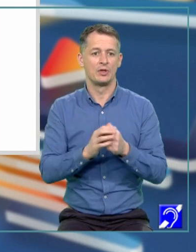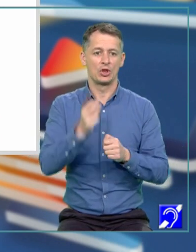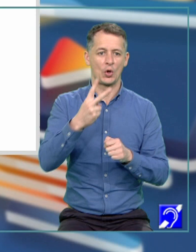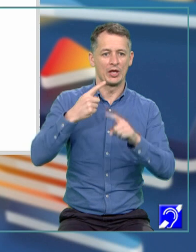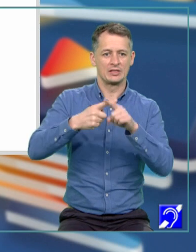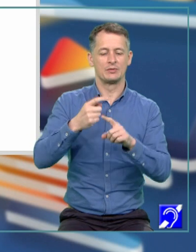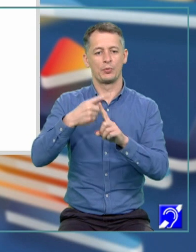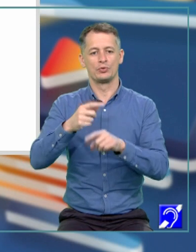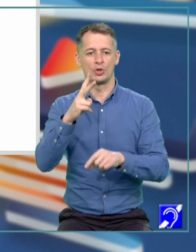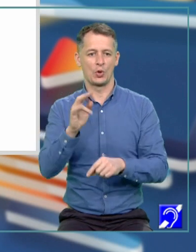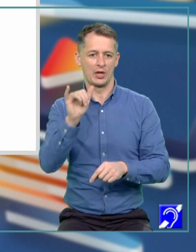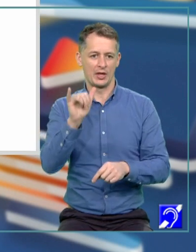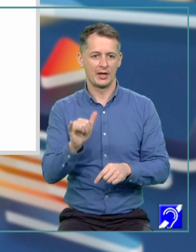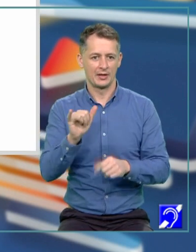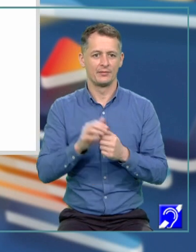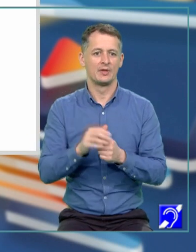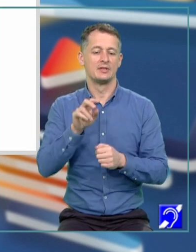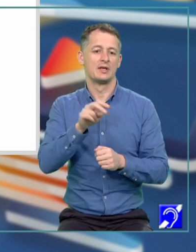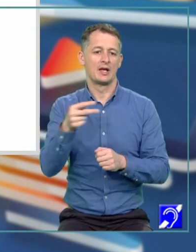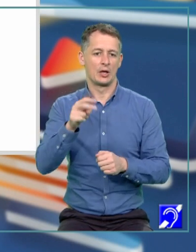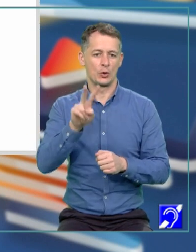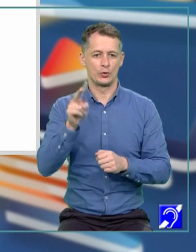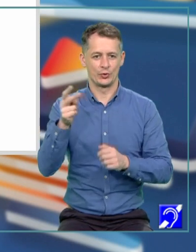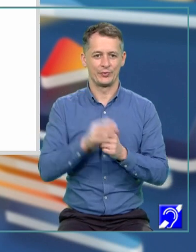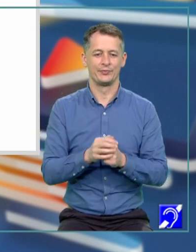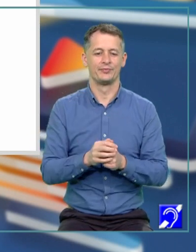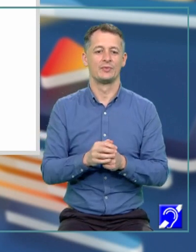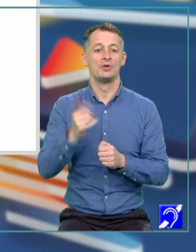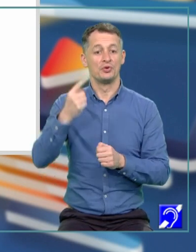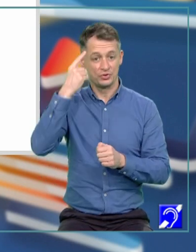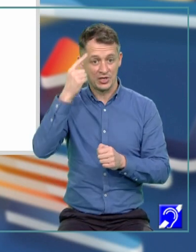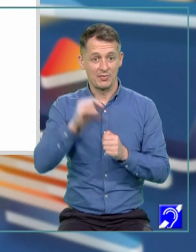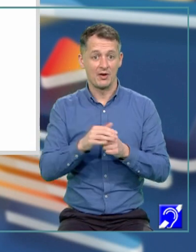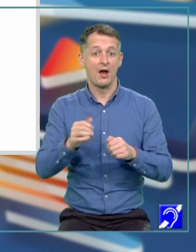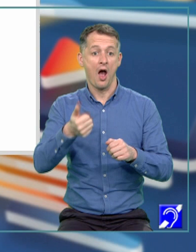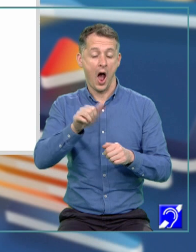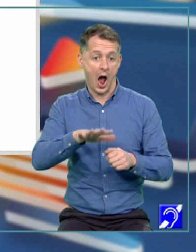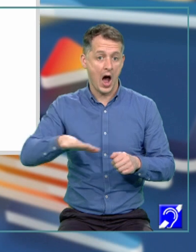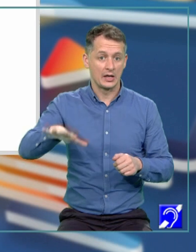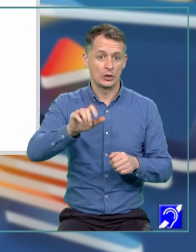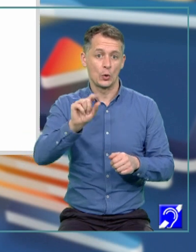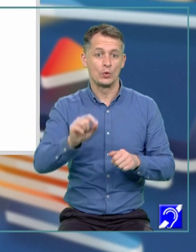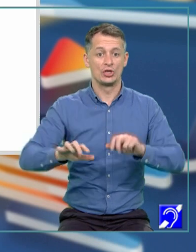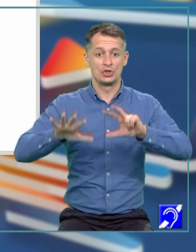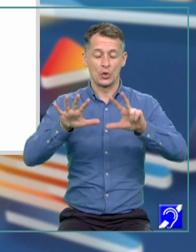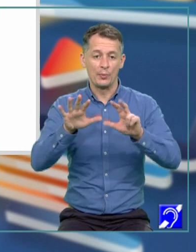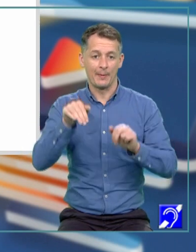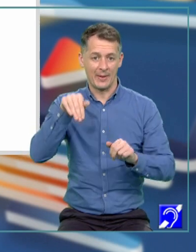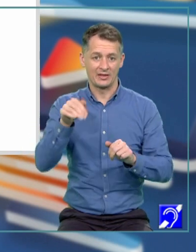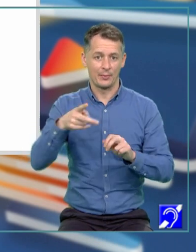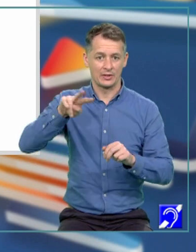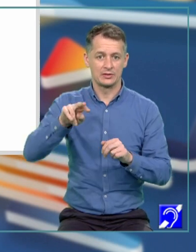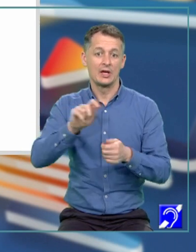Y va fi 11 minus X. Știm că aria dreptunghiului este 28 de metri pătrați. Îl înlocuim pe Y